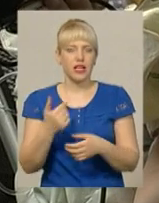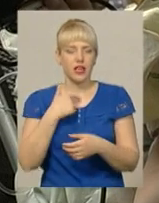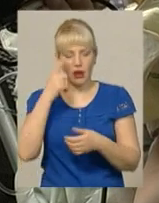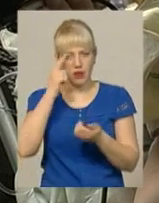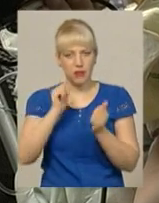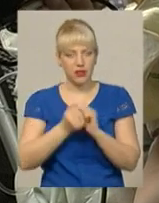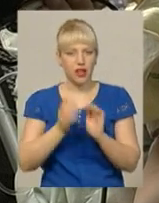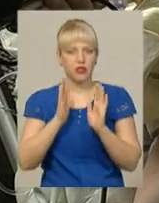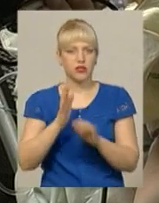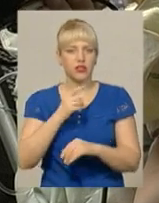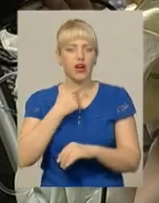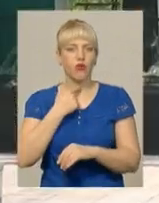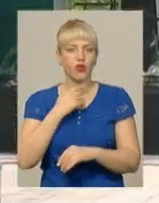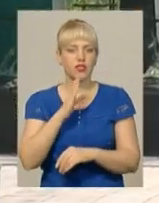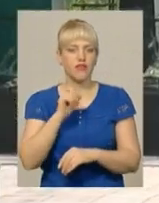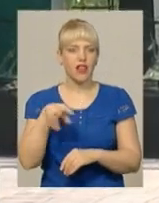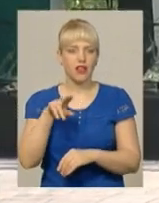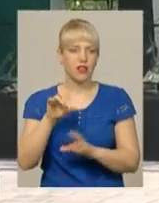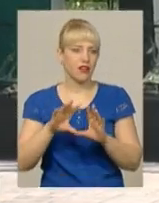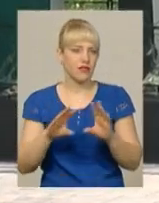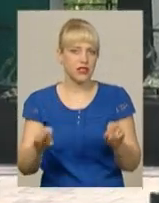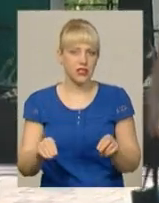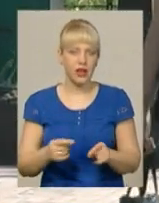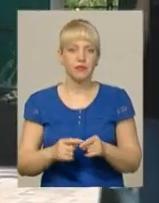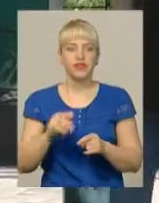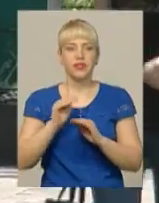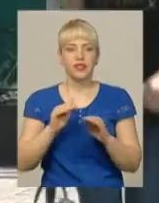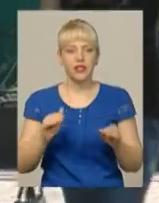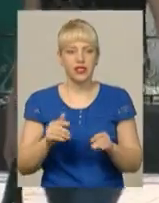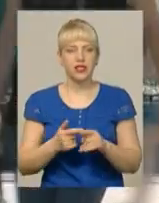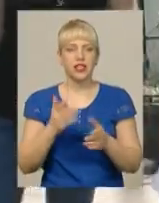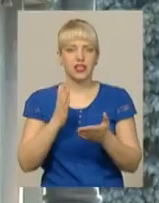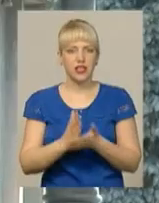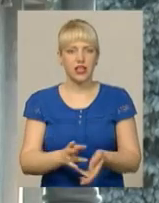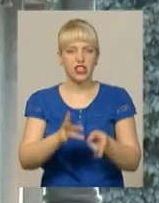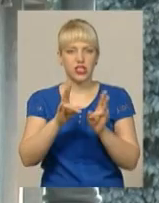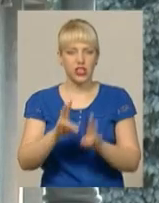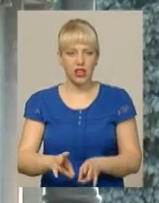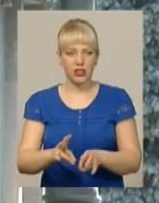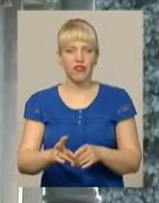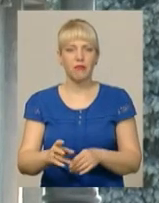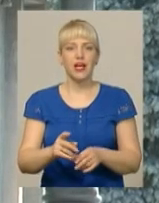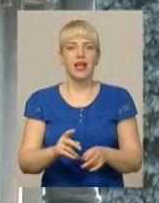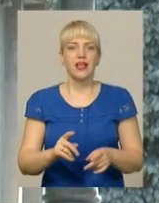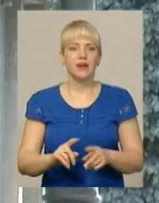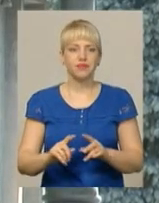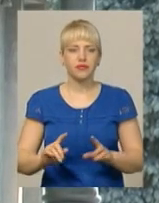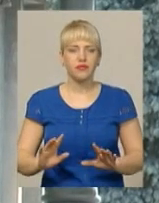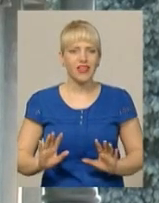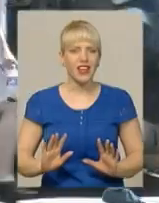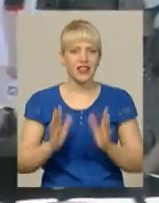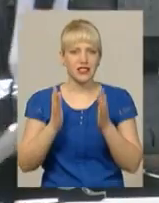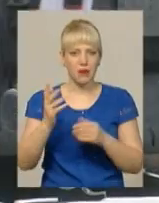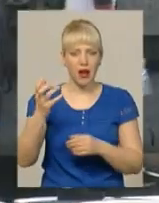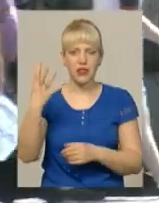голос Владіка і все. Діти підліткового віку найчастіше стають жертвами екстремальних селфі, каже психолог Галина Топельницька. Заради